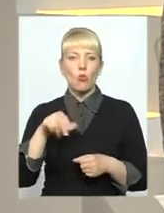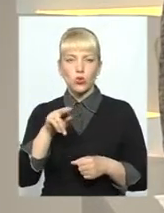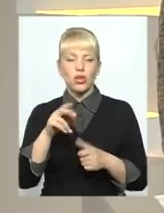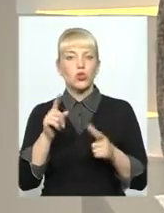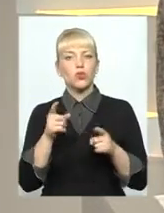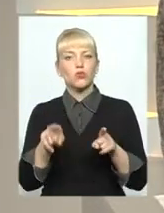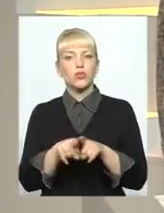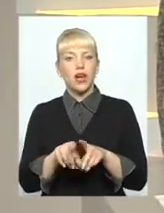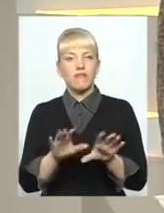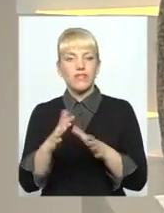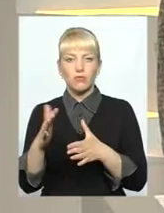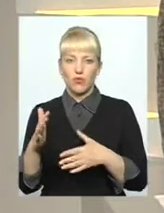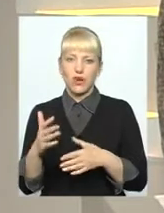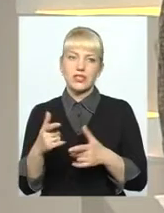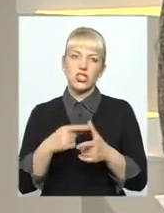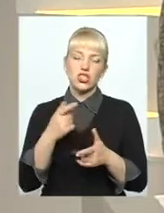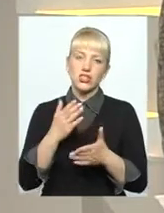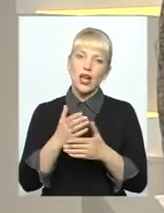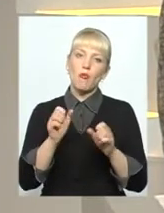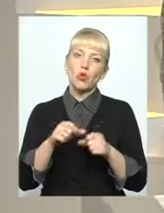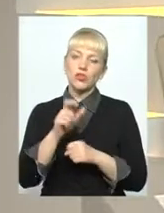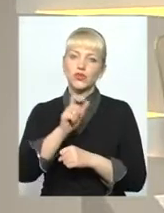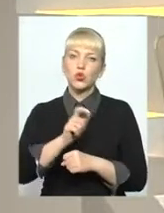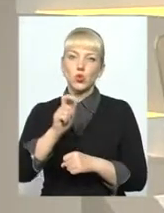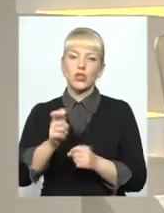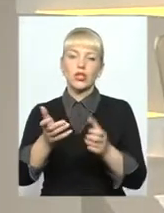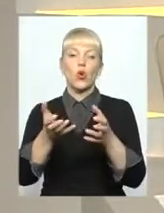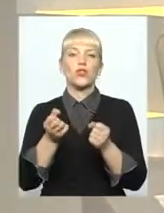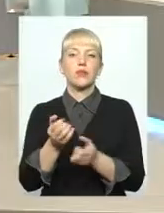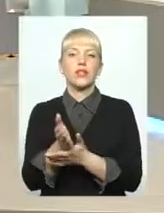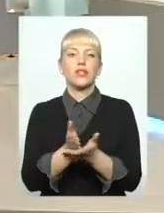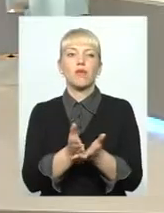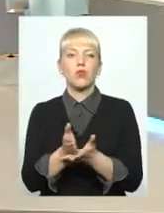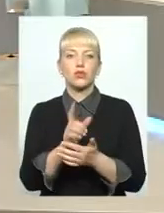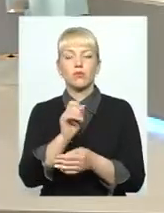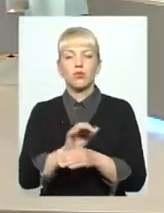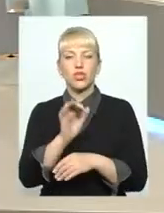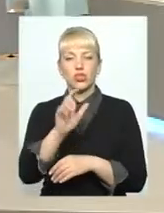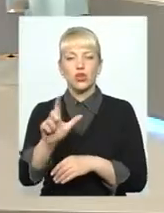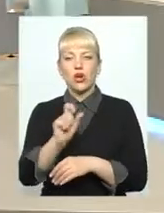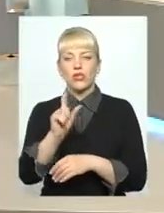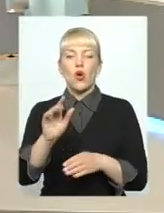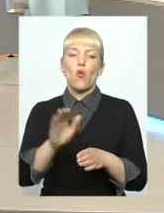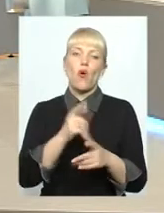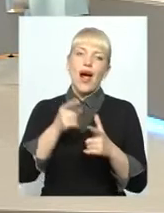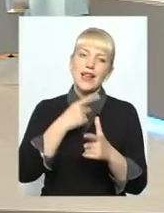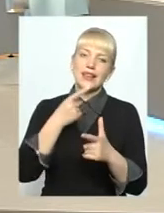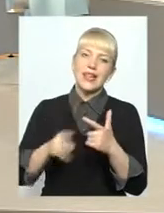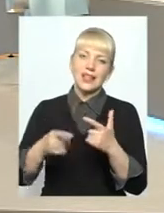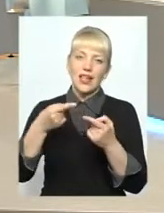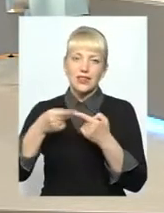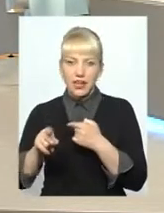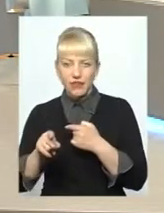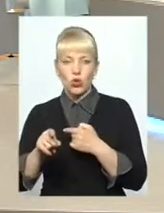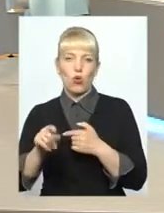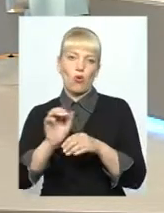є можливість у людей отримати послугу з постачання газу у альтернативного постачальника? Чи